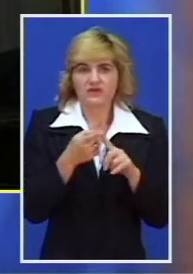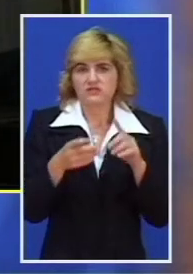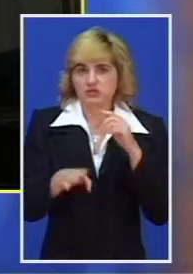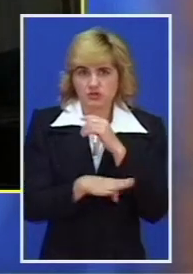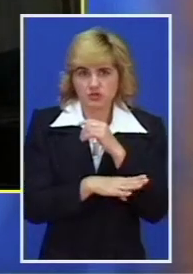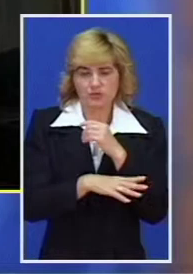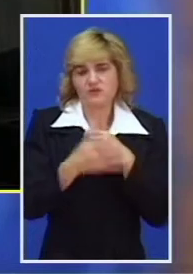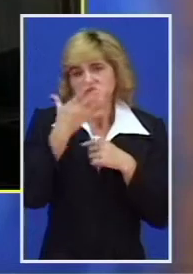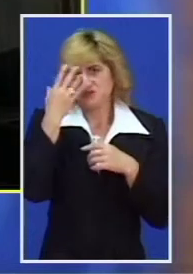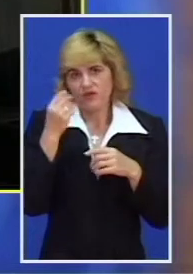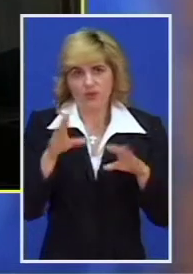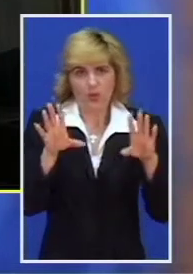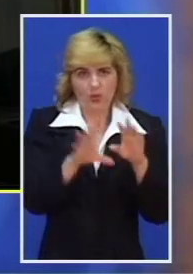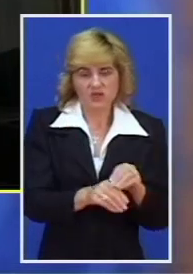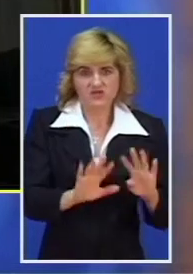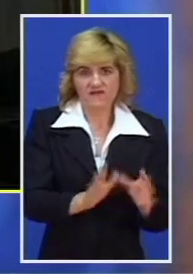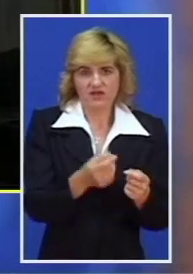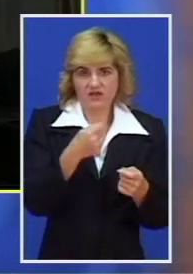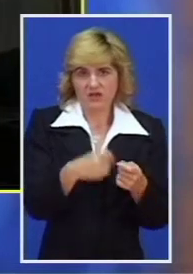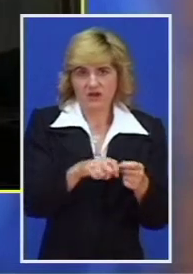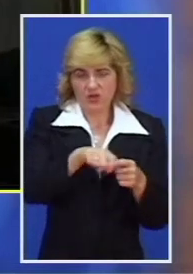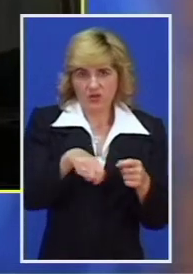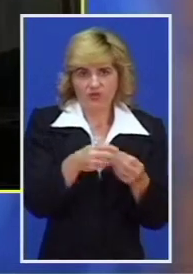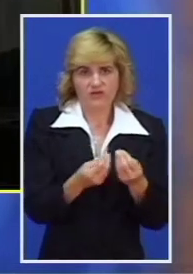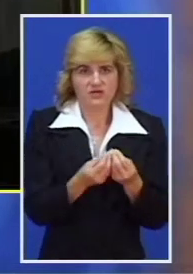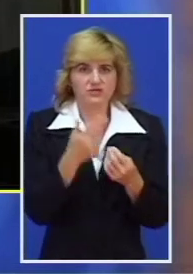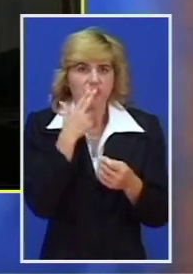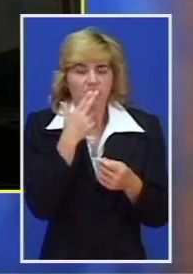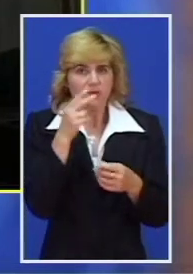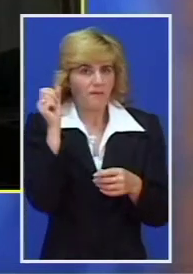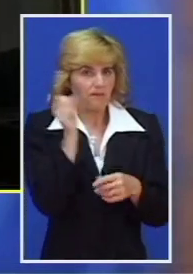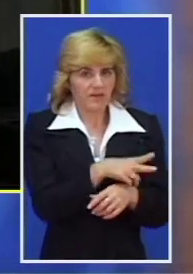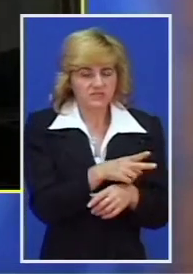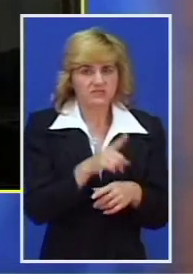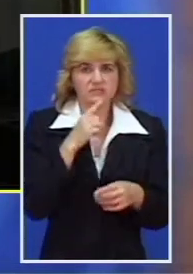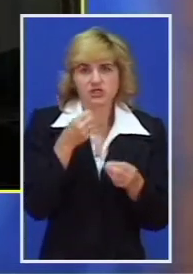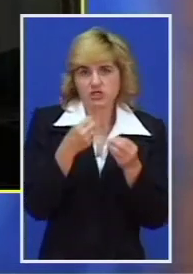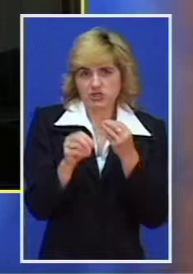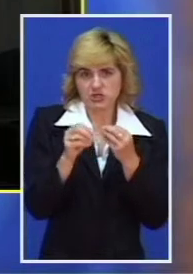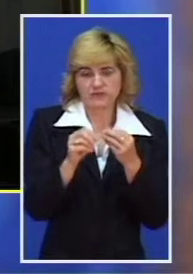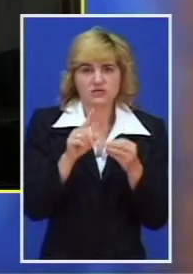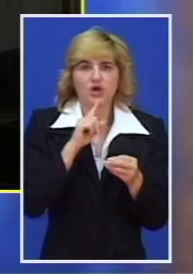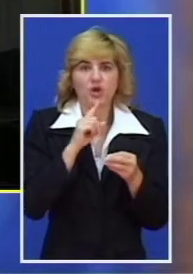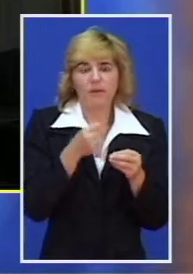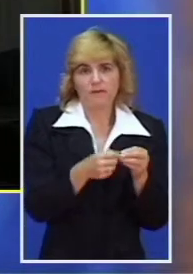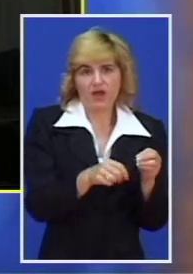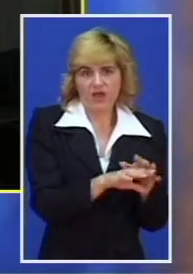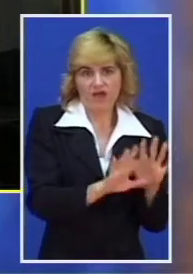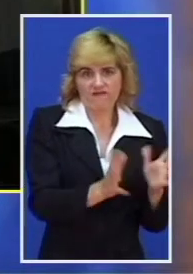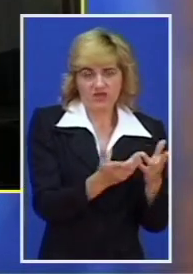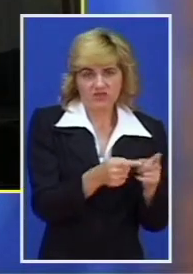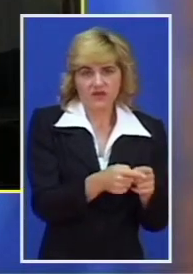Zaboravi se ugasiti vatra koja se ložila, baci se neugašeni opušak ili se baci šibica kojom se pali vatra.